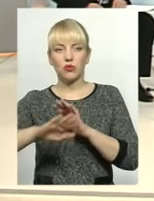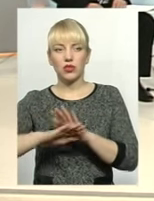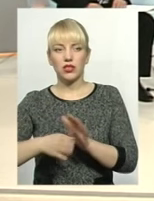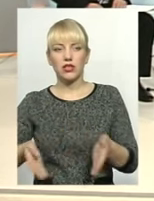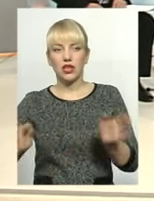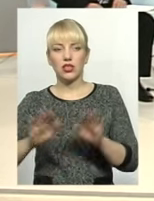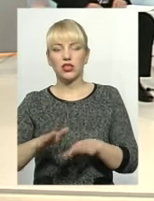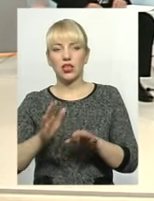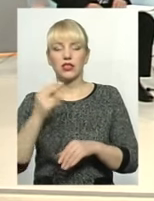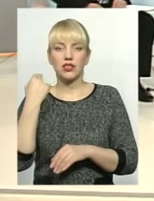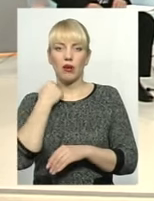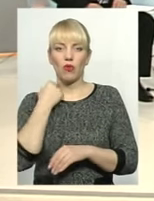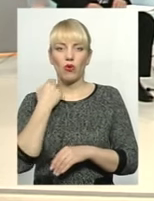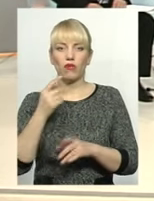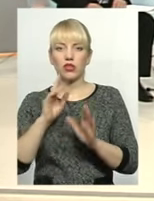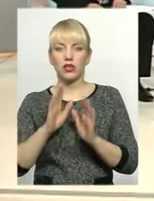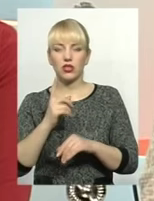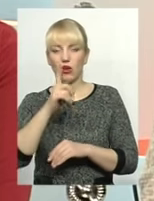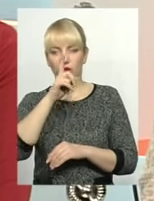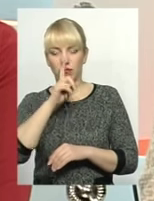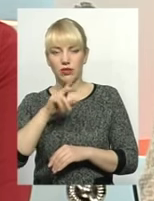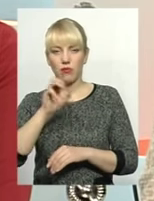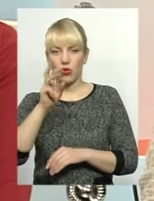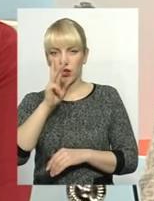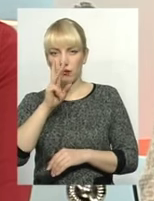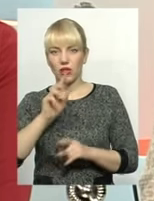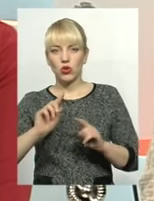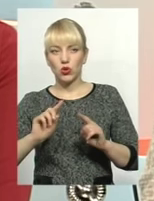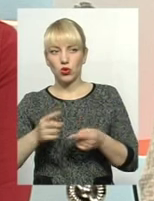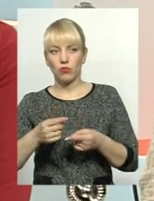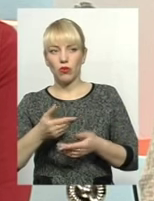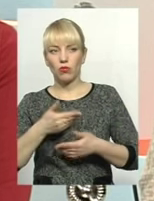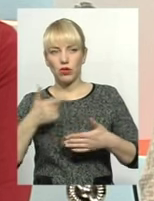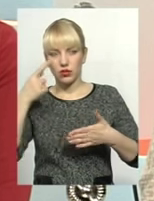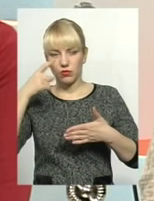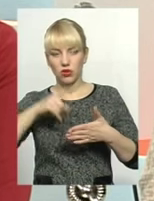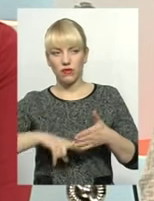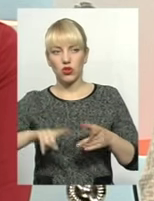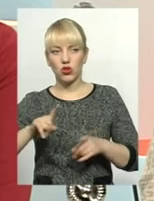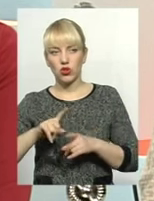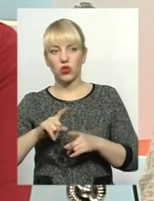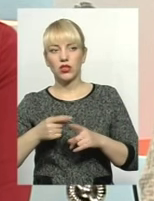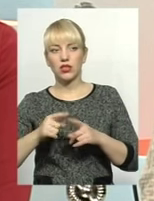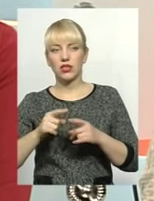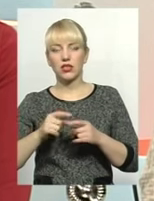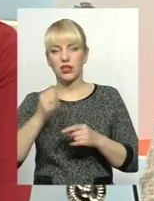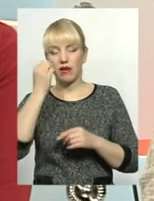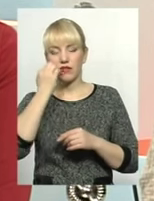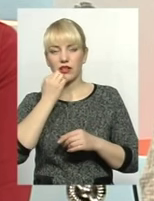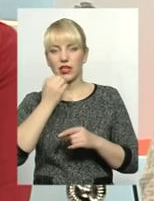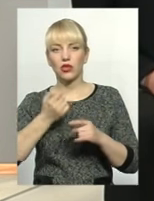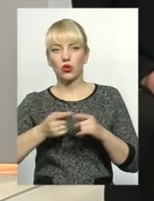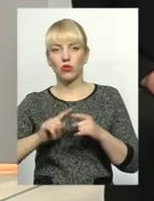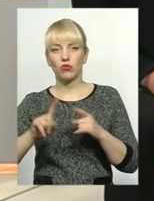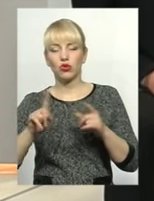місяць по заборгованості по заробітній платі. Тому все ж таки ми сподіваємося, що завдяки тому, що зараз кошти